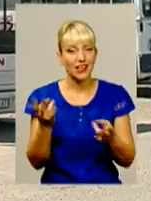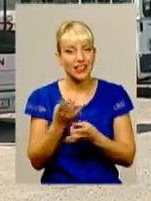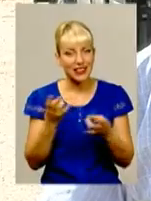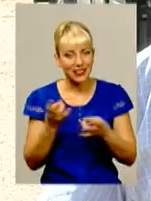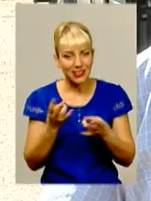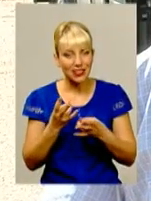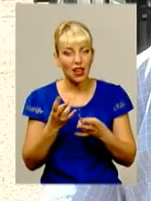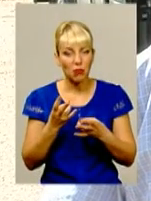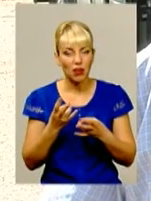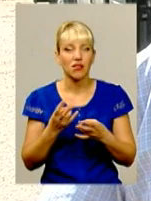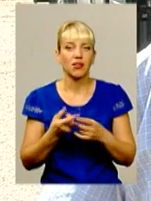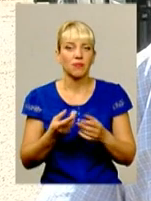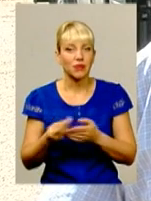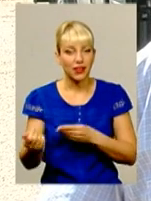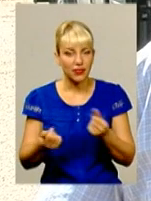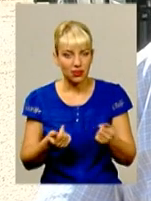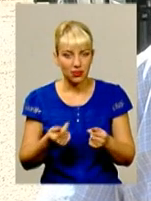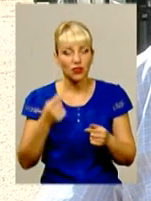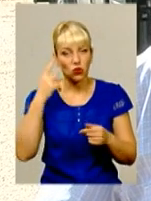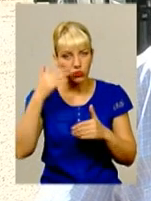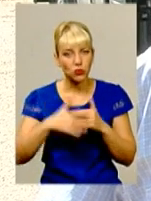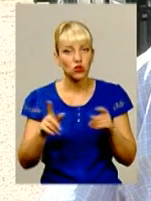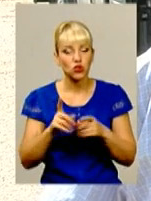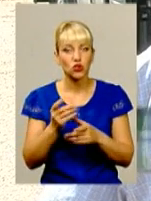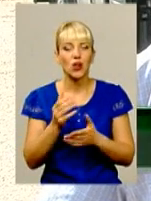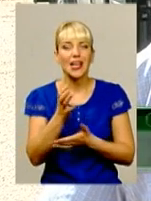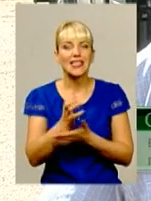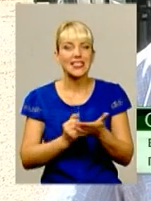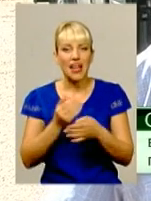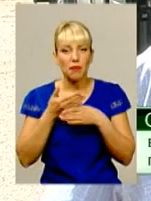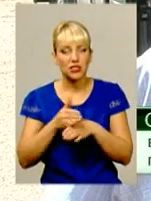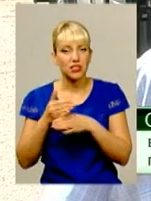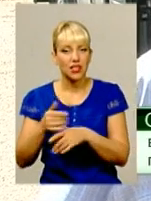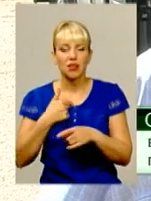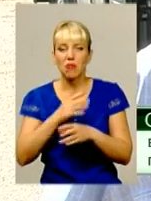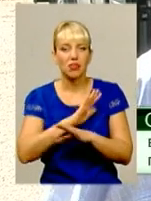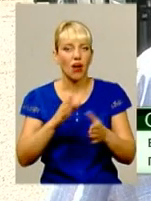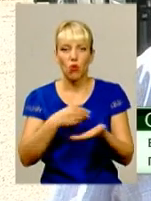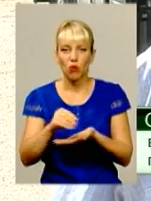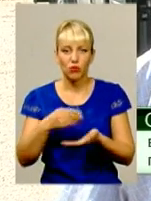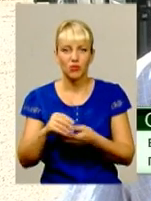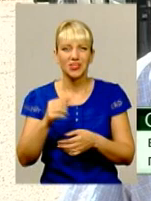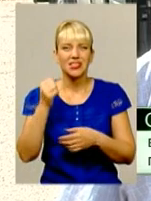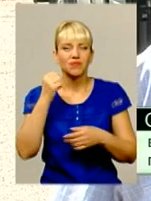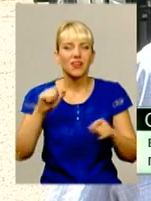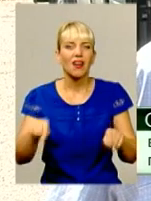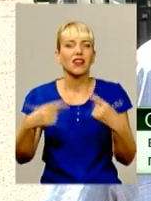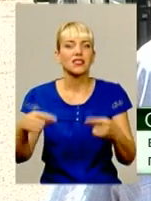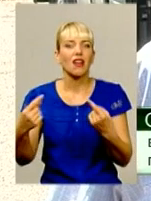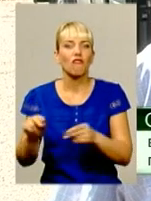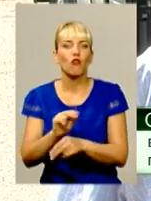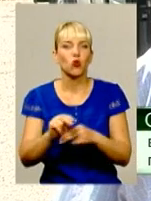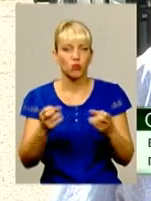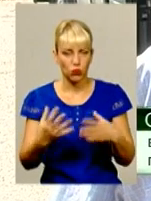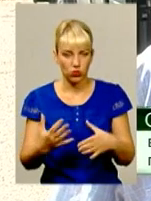як можуть. Запчастини ми вже не купуємо. Стараємося їх реставрувати, а ні, то брати з тих автобусів, які списані. Масла ми міняємо не